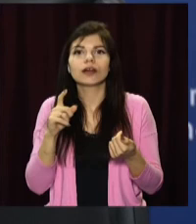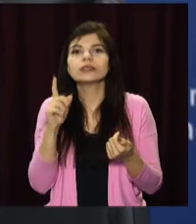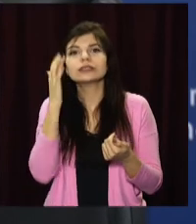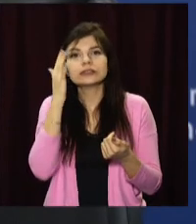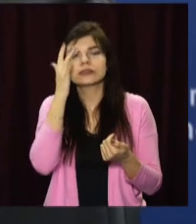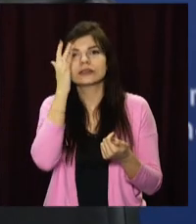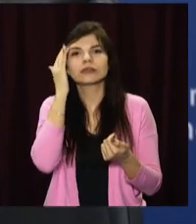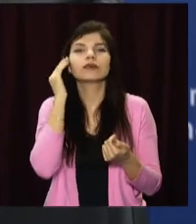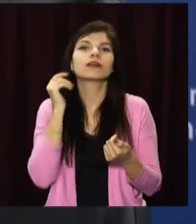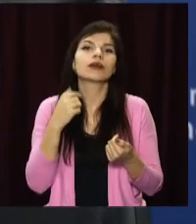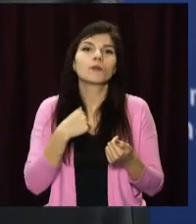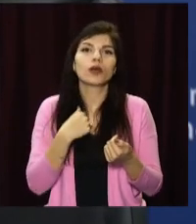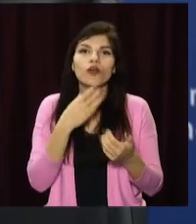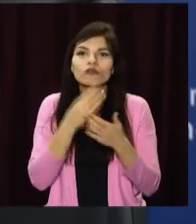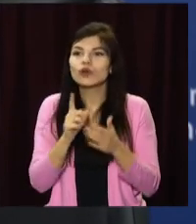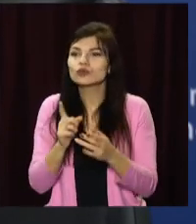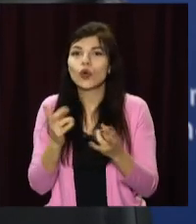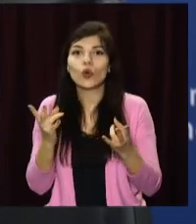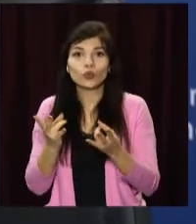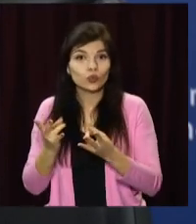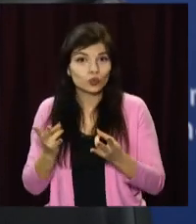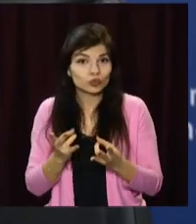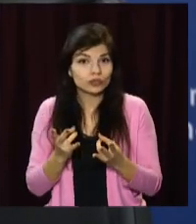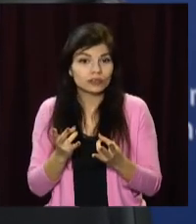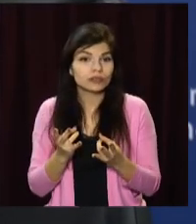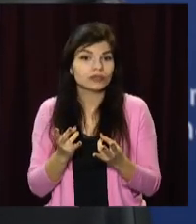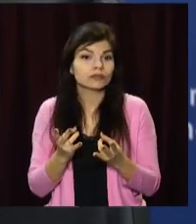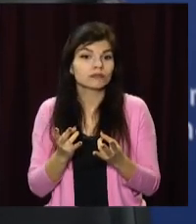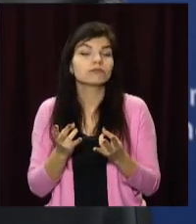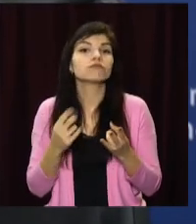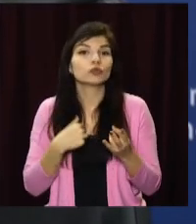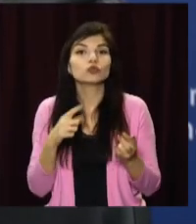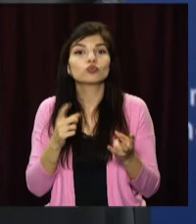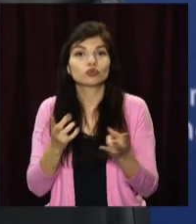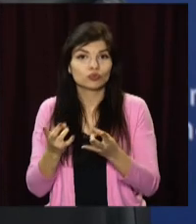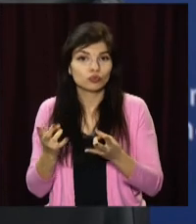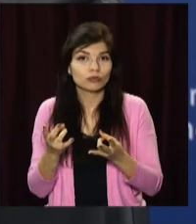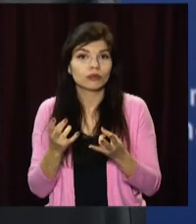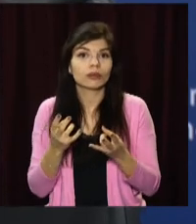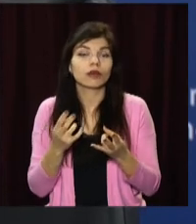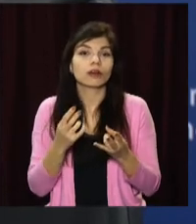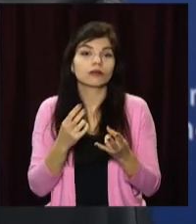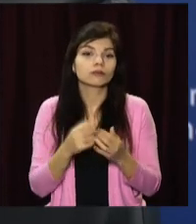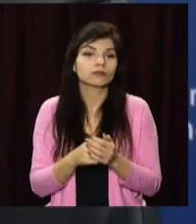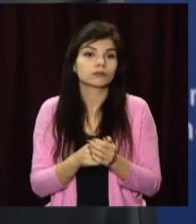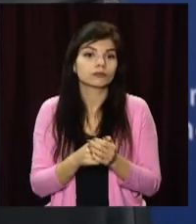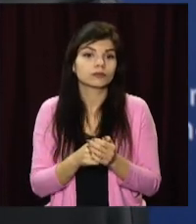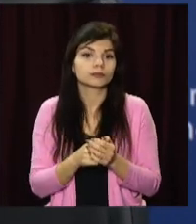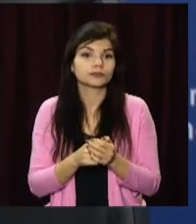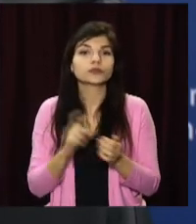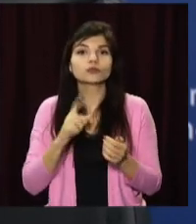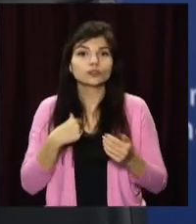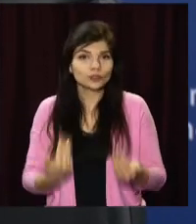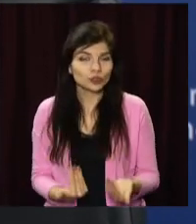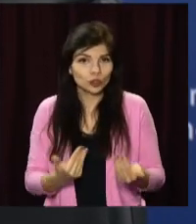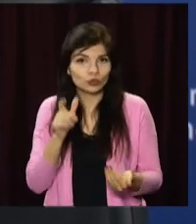підприємств, і громадян у тому, щоб ми, задовольняючи наші потреби, об'єктивні абсолютно потреби